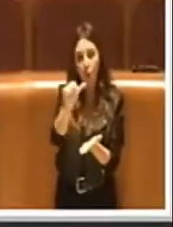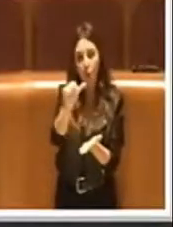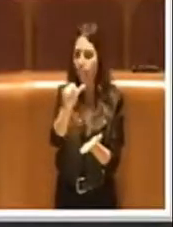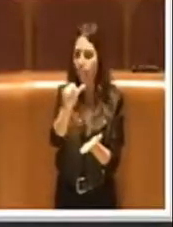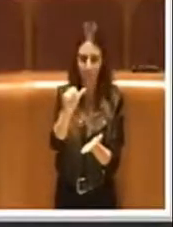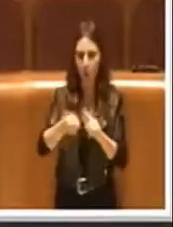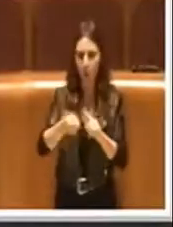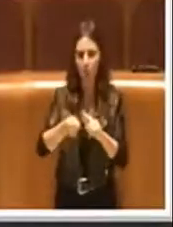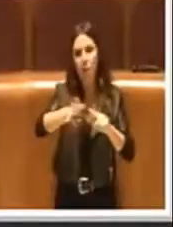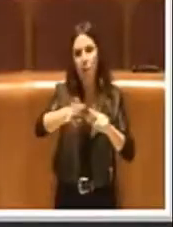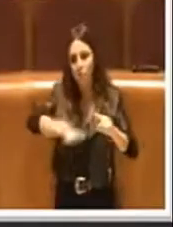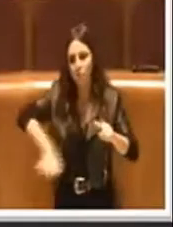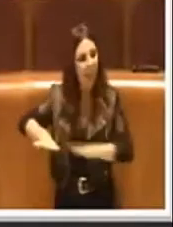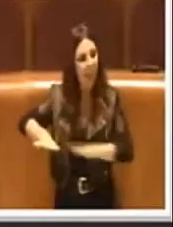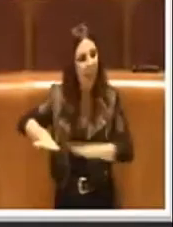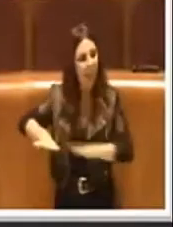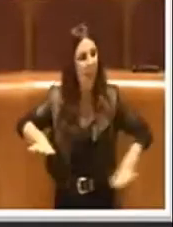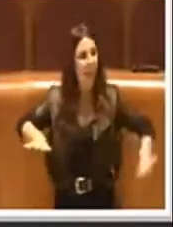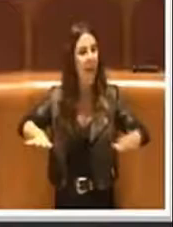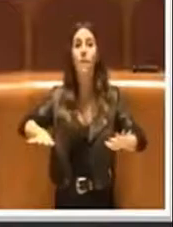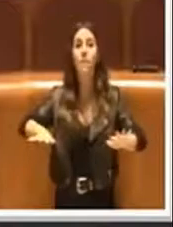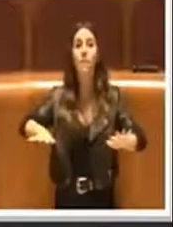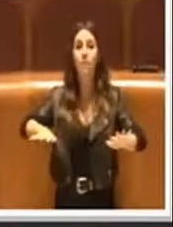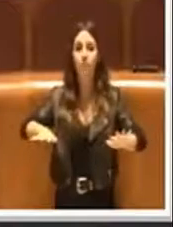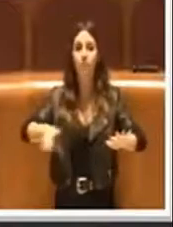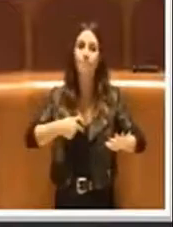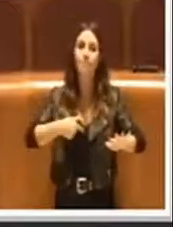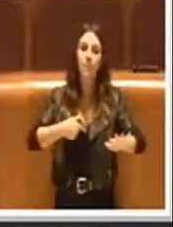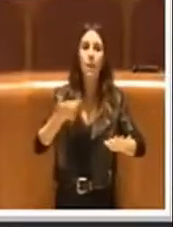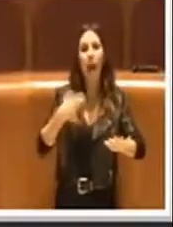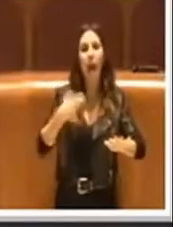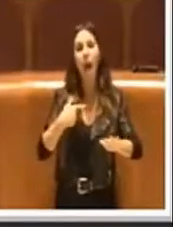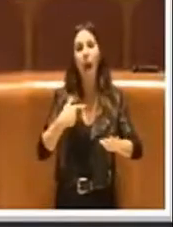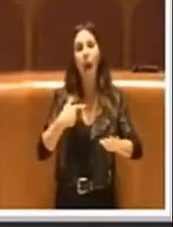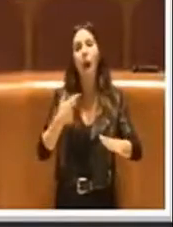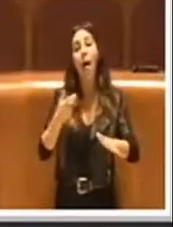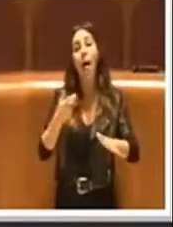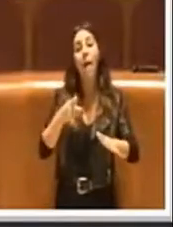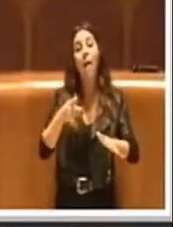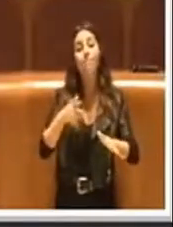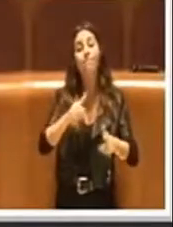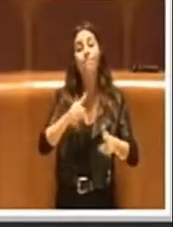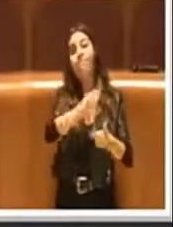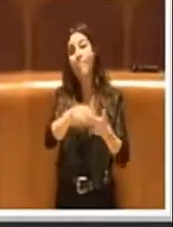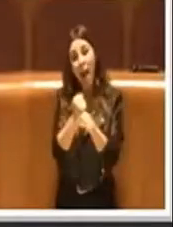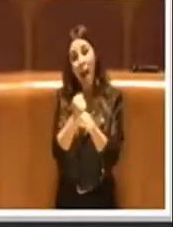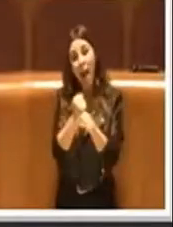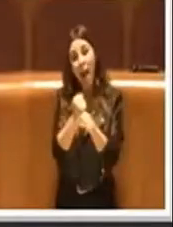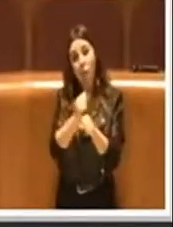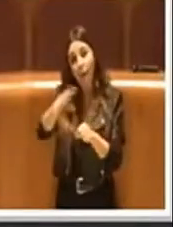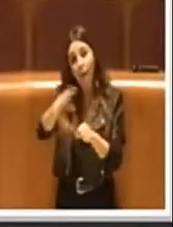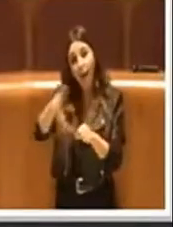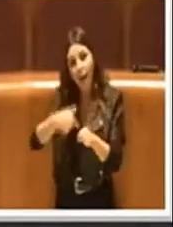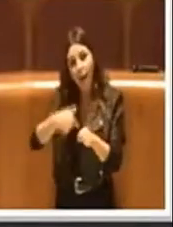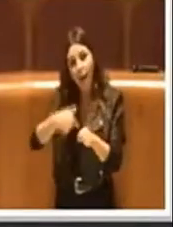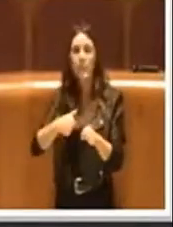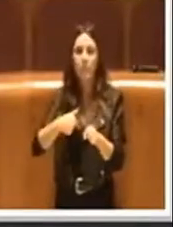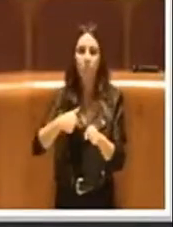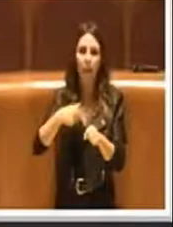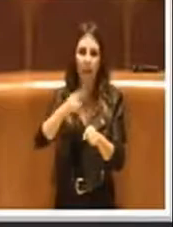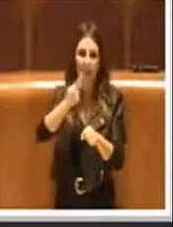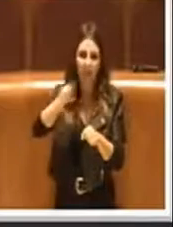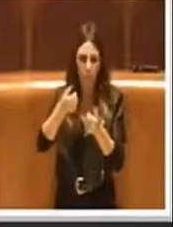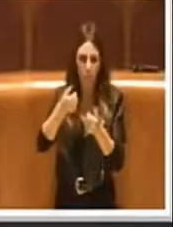periferie, sono in corso di esecuzione gli altri due interventi di diversi milioni di euro,